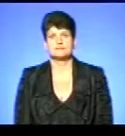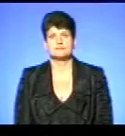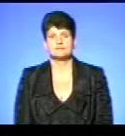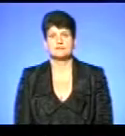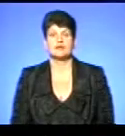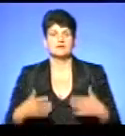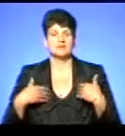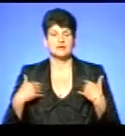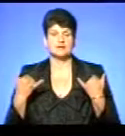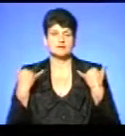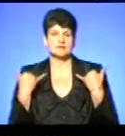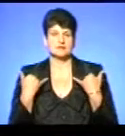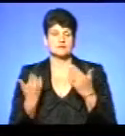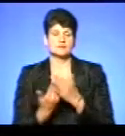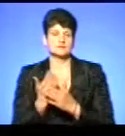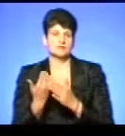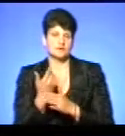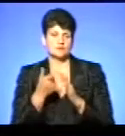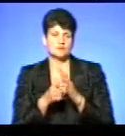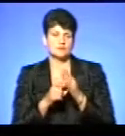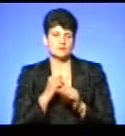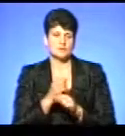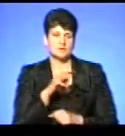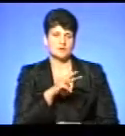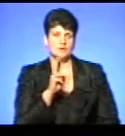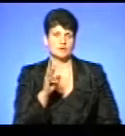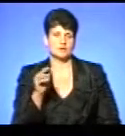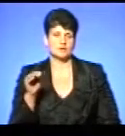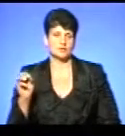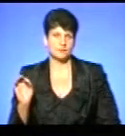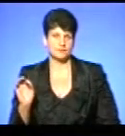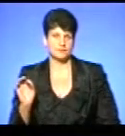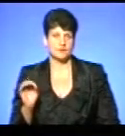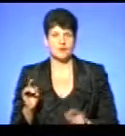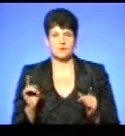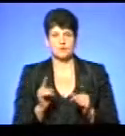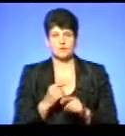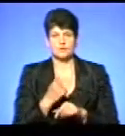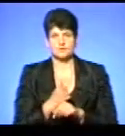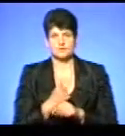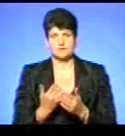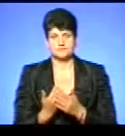Вітаю на часі новини у студії Марія Котенко. Коротко про головне.